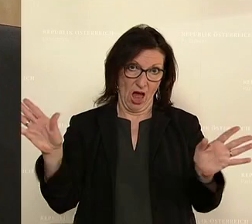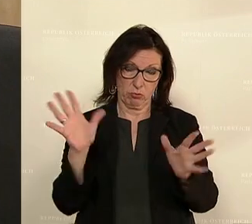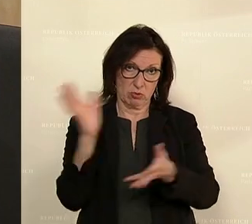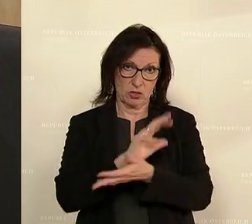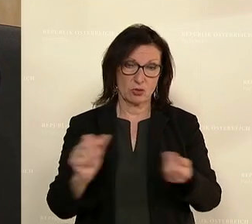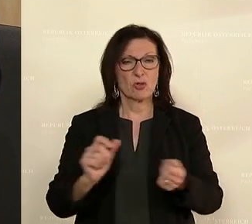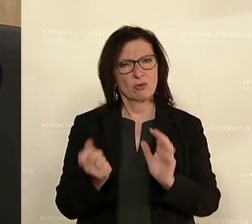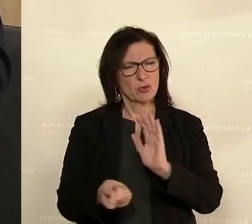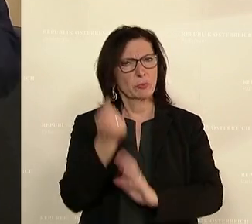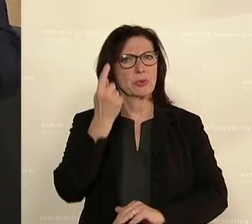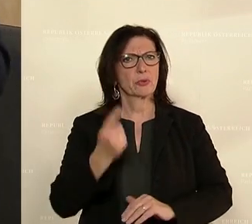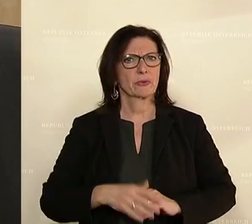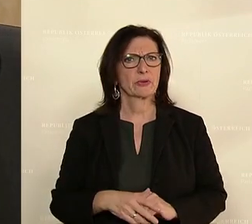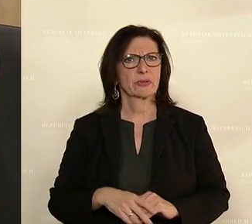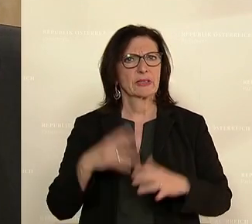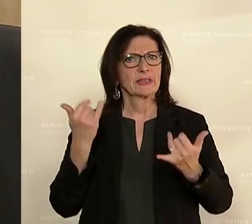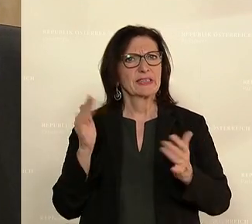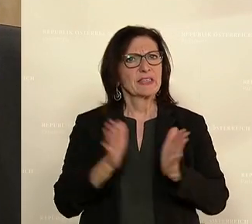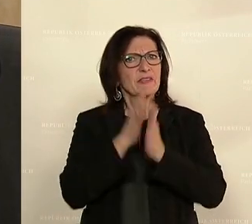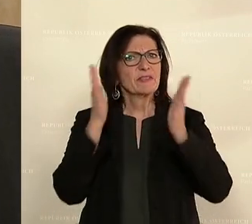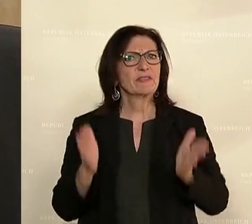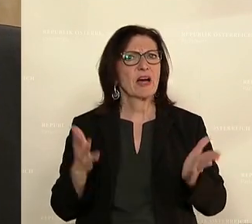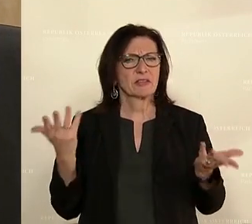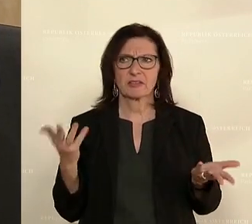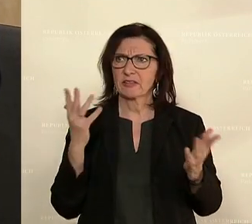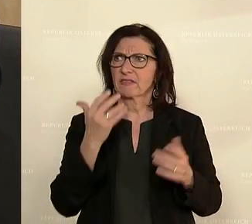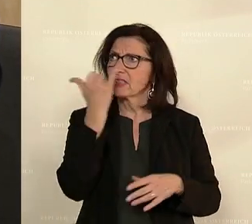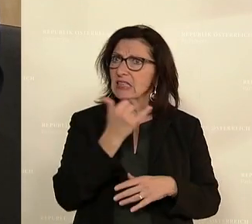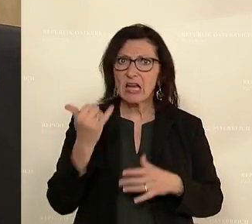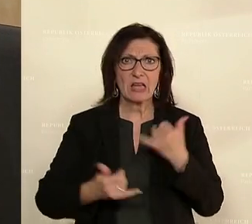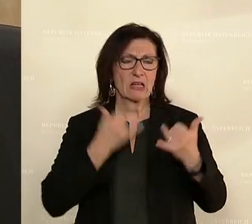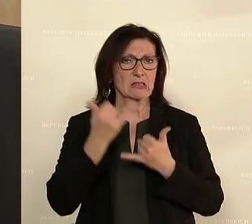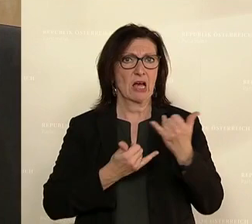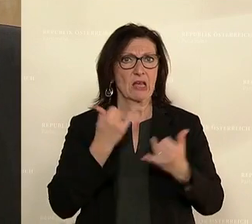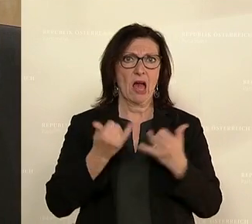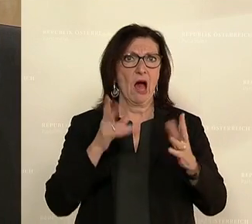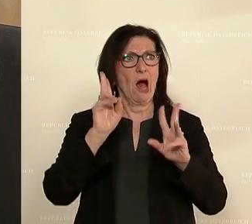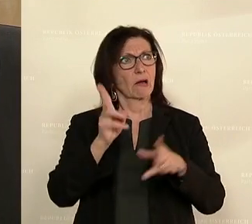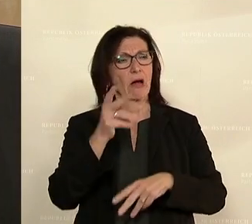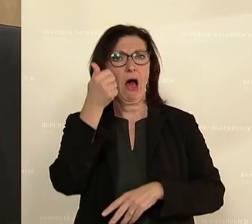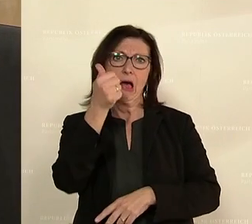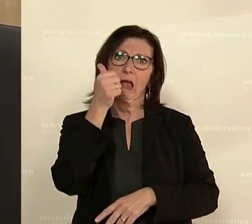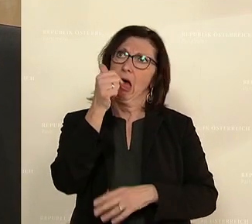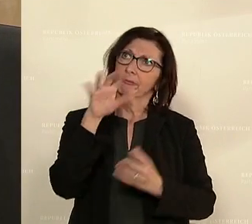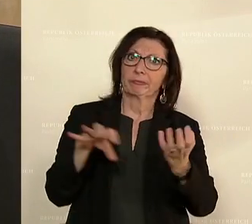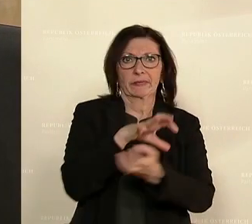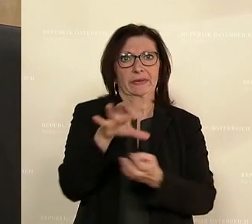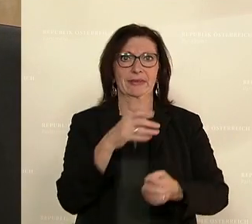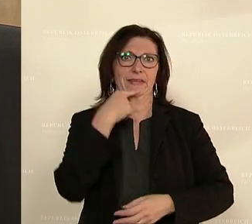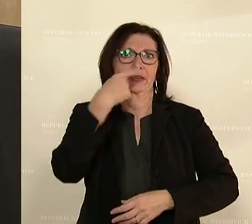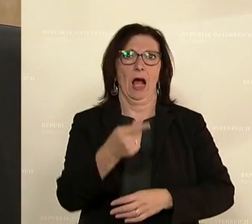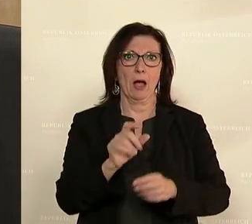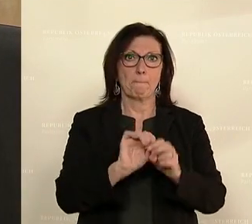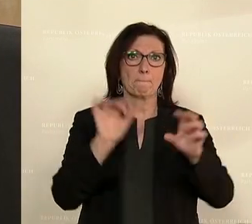bemerkenswert, dass wir gerade in einer Phase leben, wo wir eigentlich zu jedem Jahr ein Schlagwort sagen können, ein Krisenschlagwort. Pandemie,